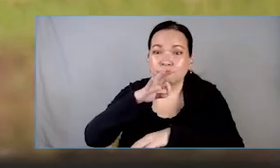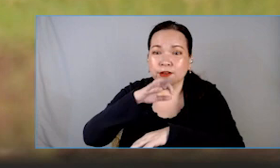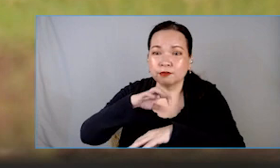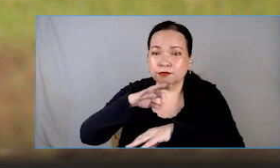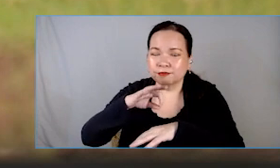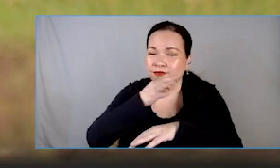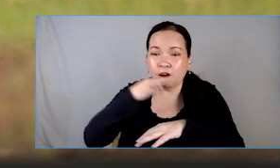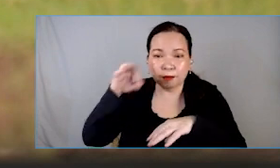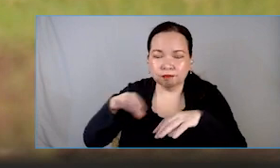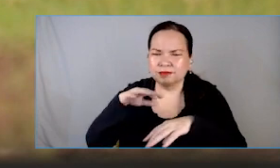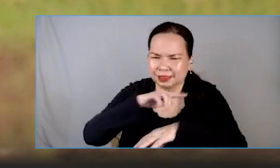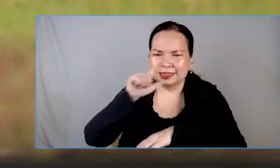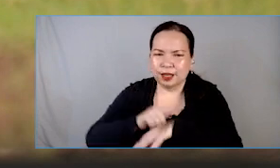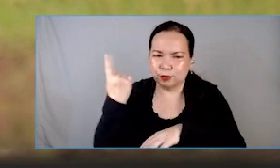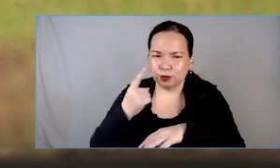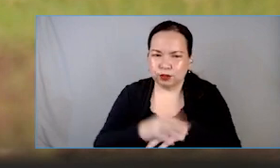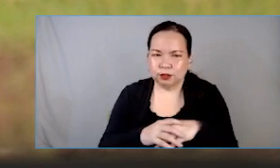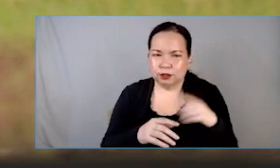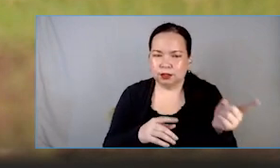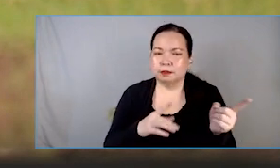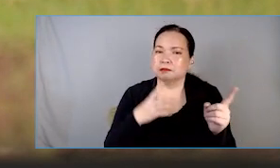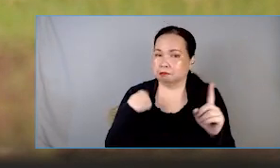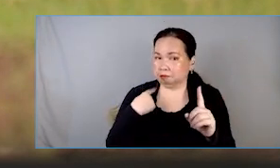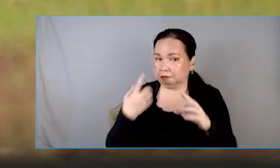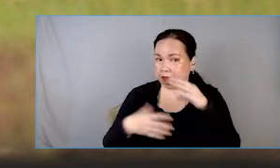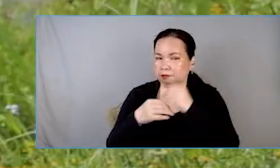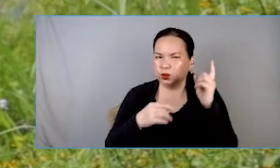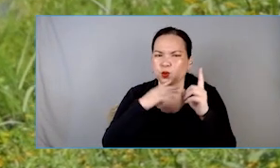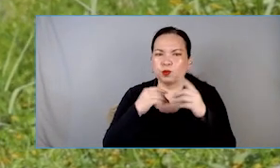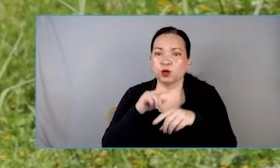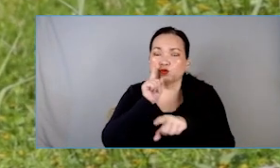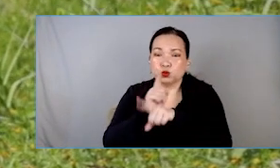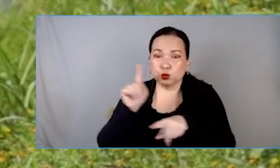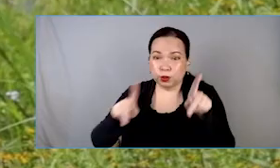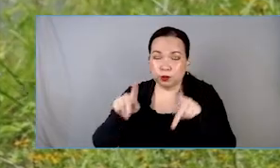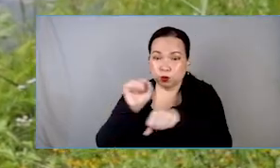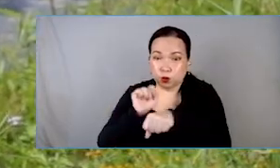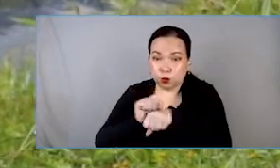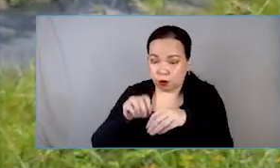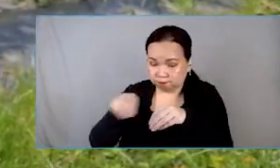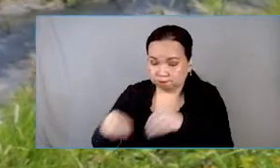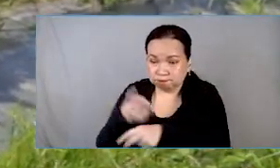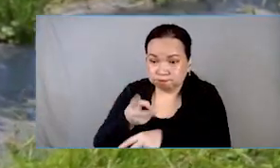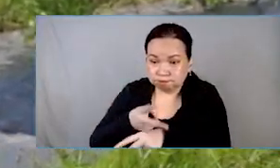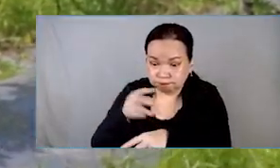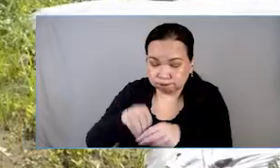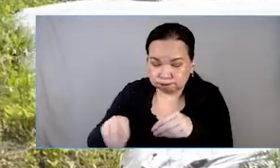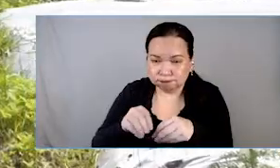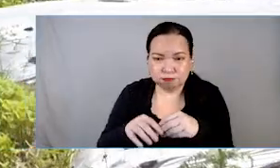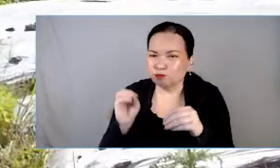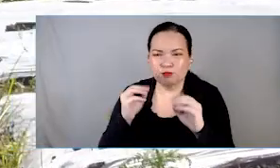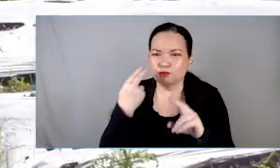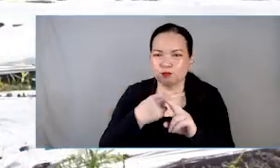Yung mga common farm worker, halos wala sa listahan. Pero kung tutuusun sa actual na nangyari ngayon sa farming, actual